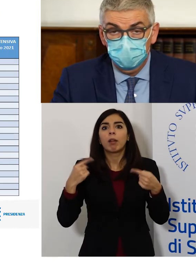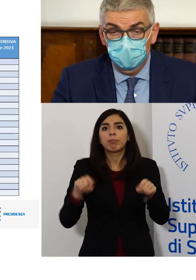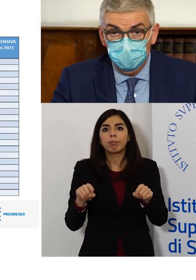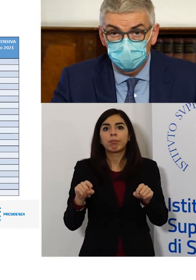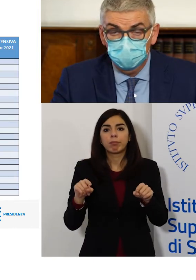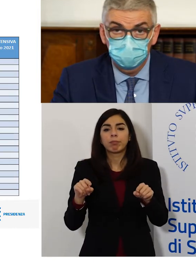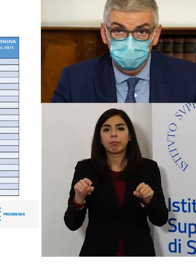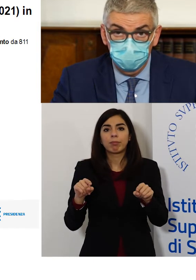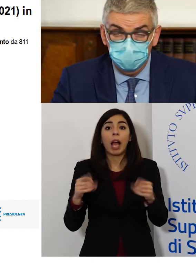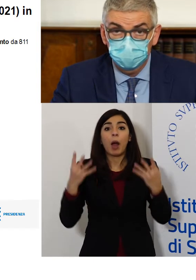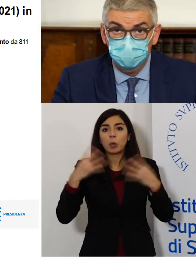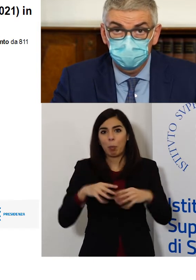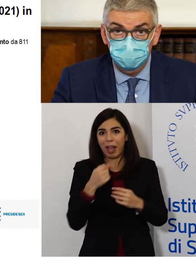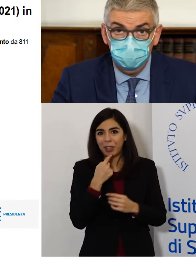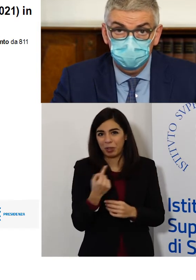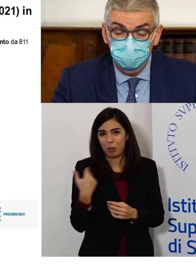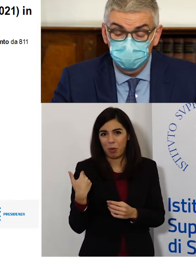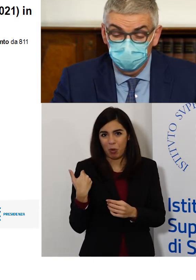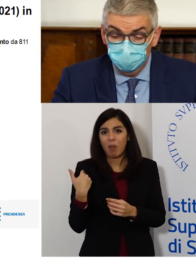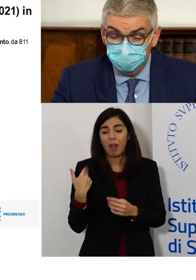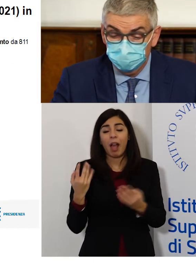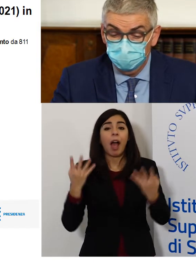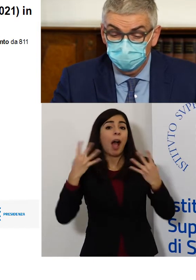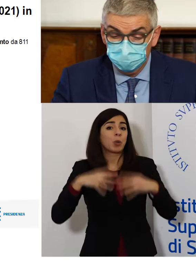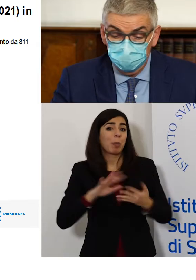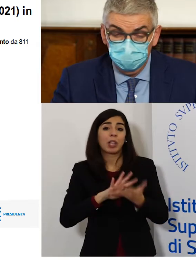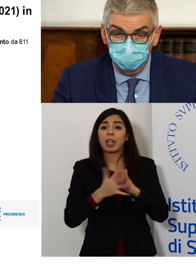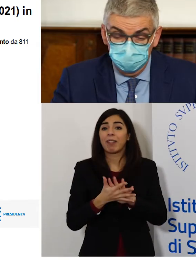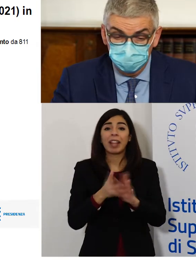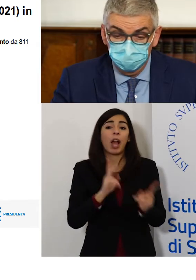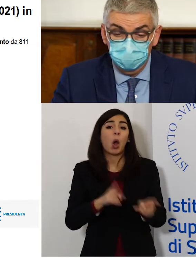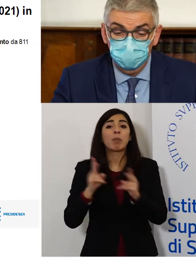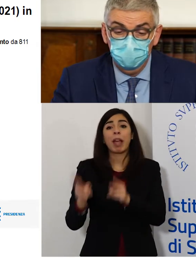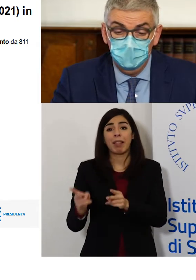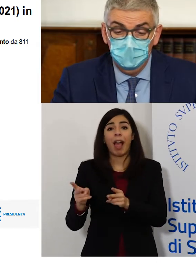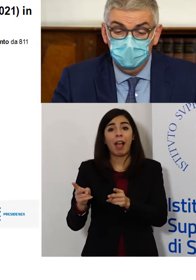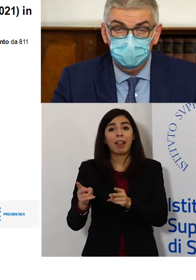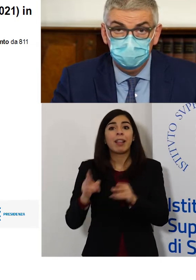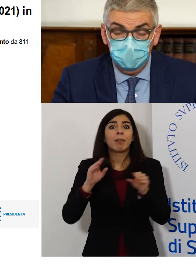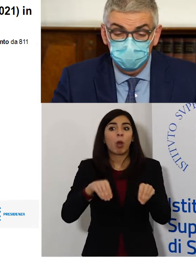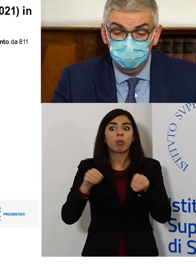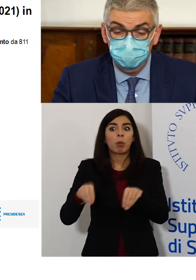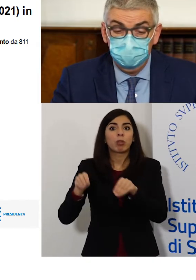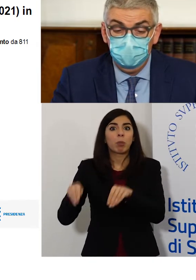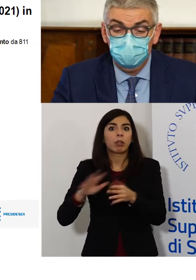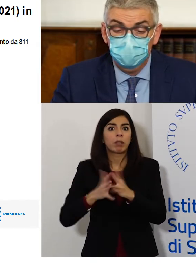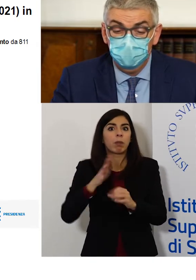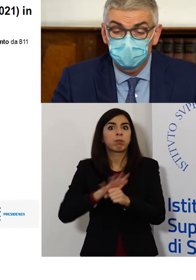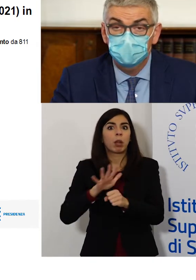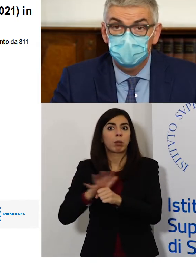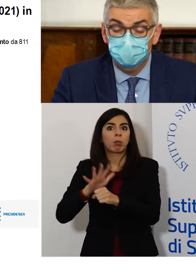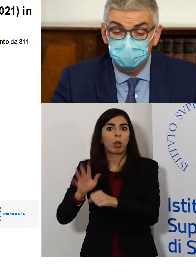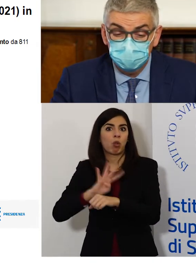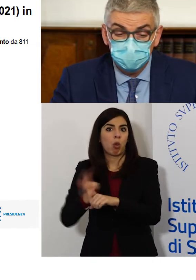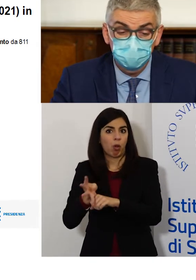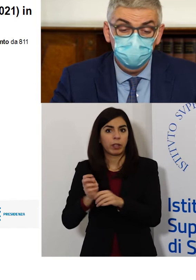traduce anche in un aumento, come abbiamo detto precedentemente, nell'occupazione dei posti letto, che adesso vedremo nel dettaglio in questa slide quando